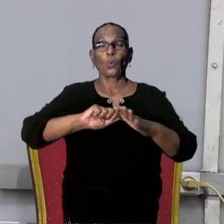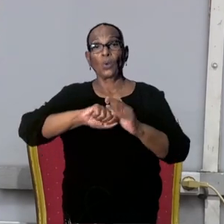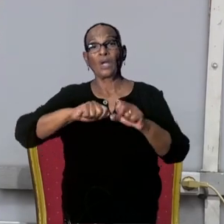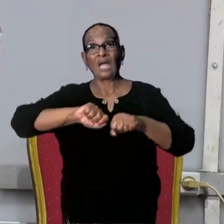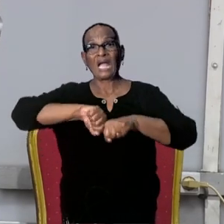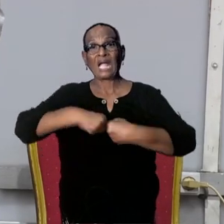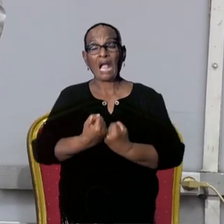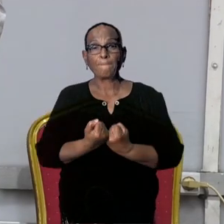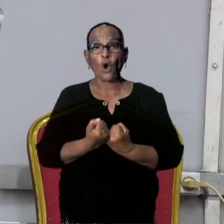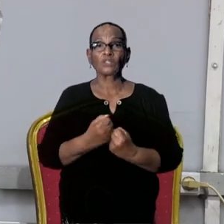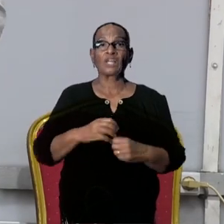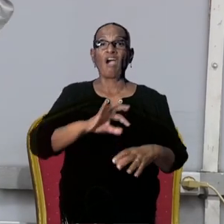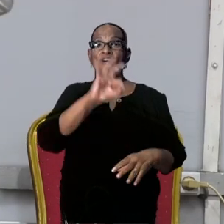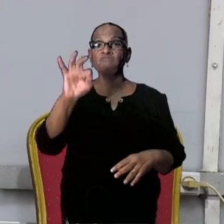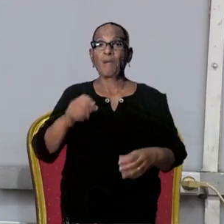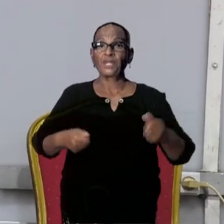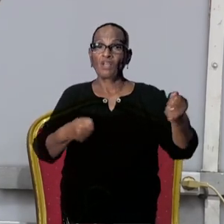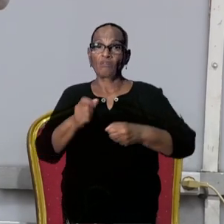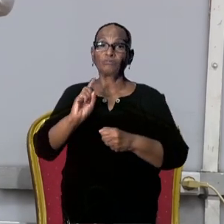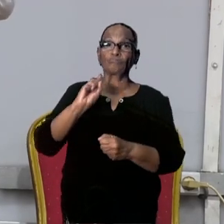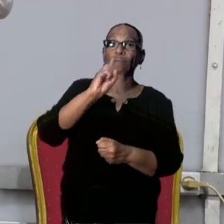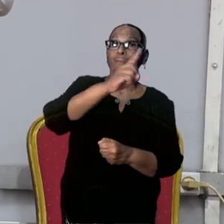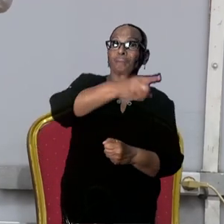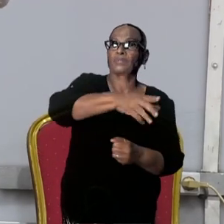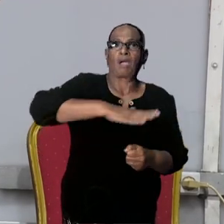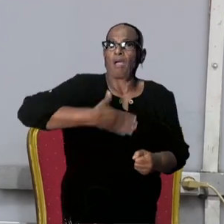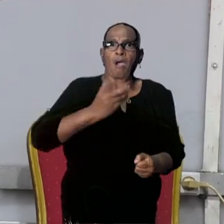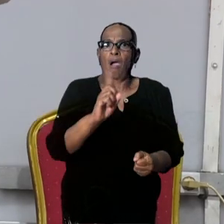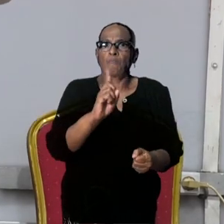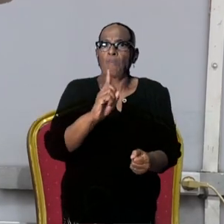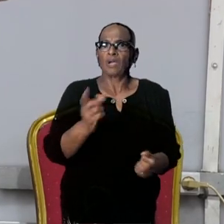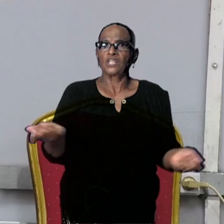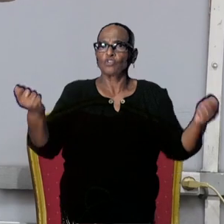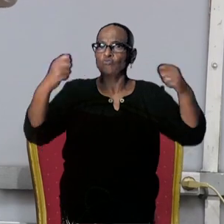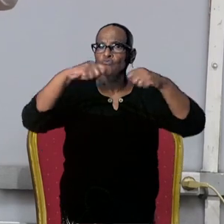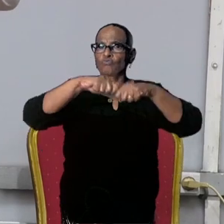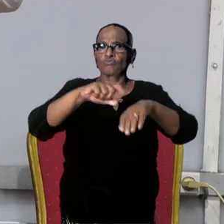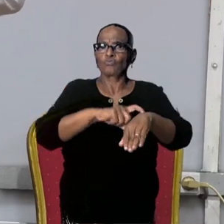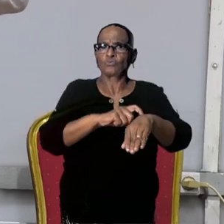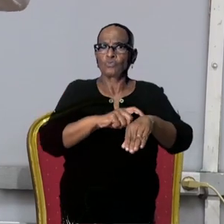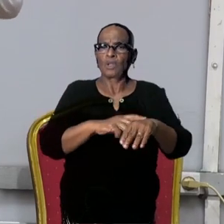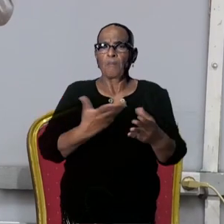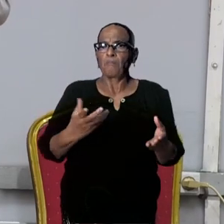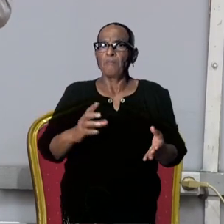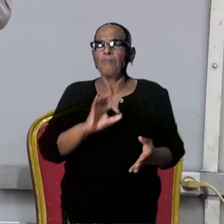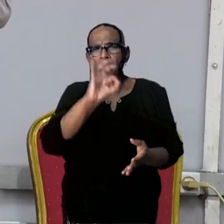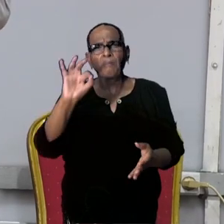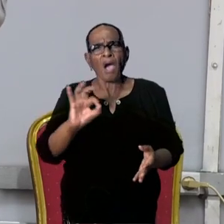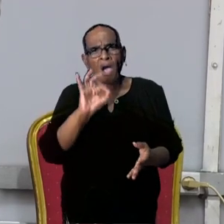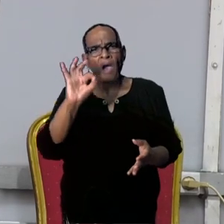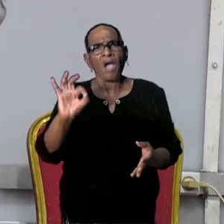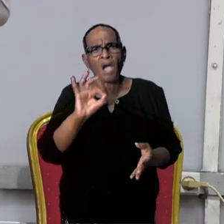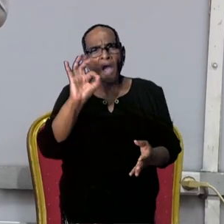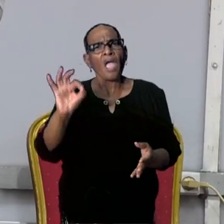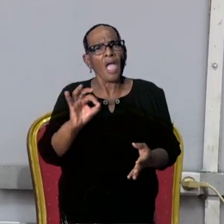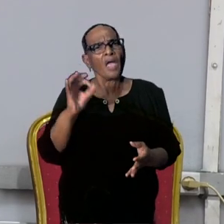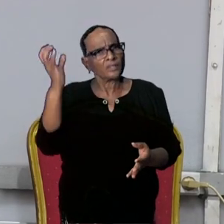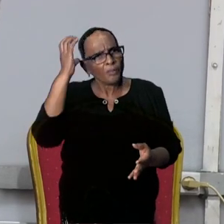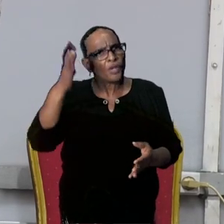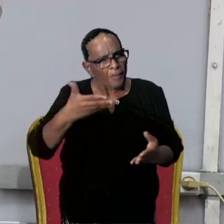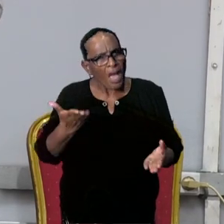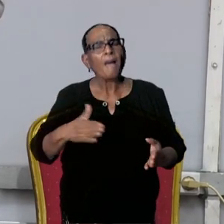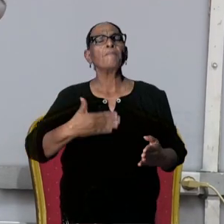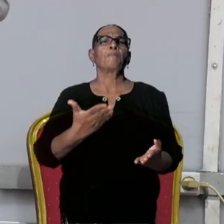wilde hem gaan helpen. Hoe zit het met dat soort zaken? Want u had iets uitgelegd over dringende gevallen. Maar misschien dat u het even beter kan